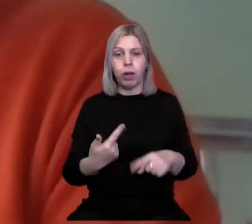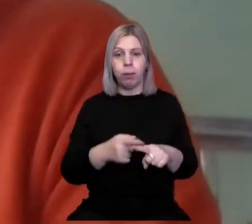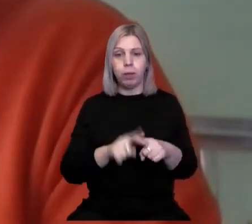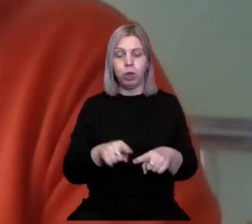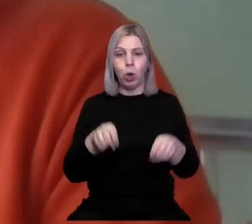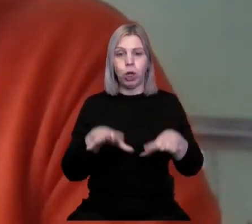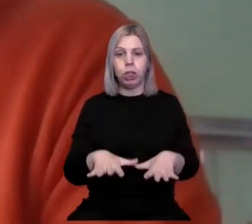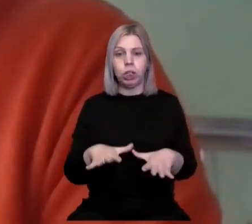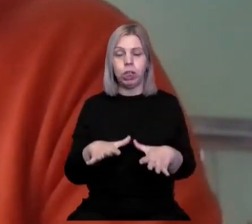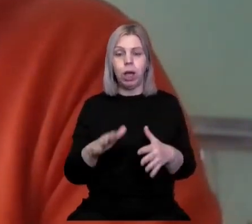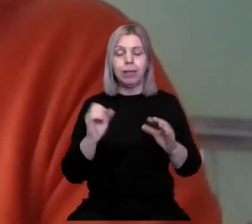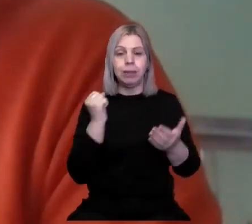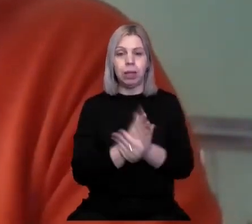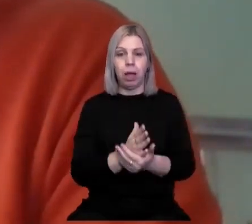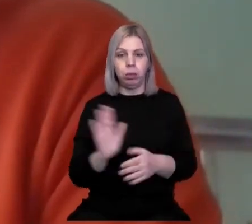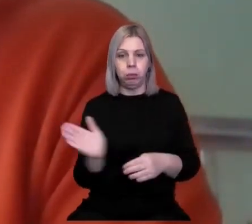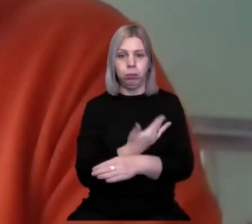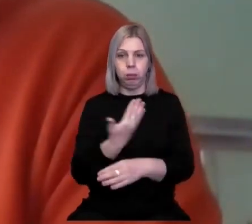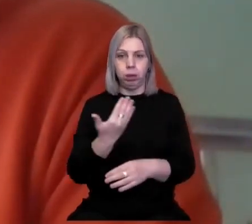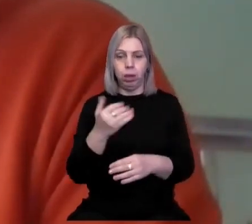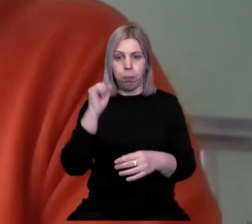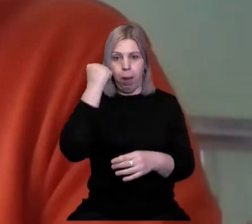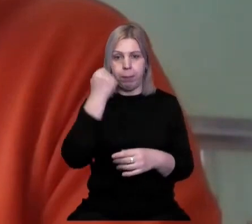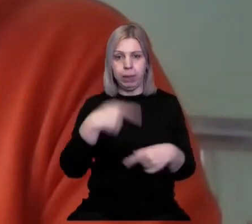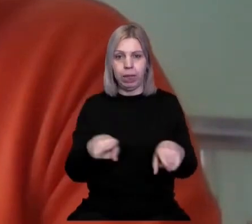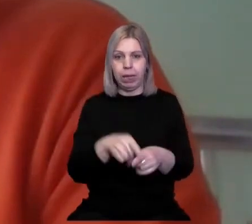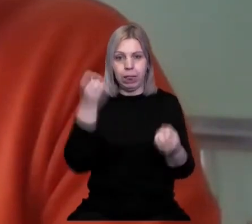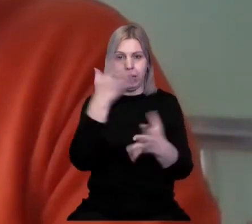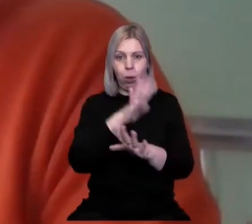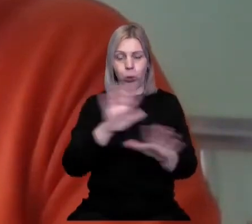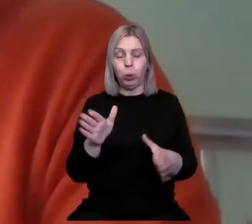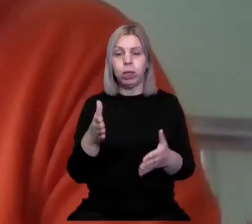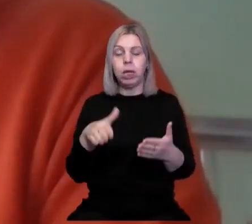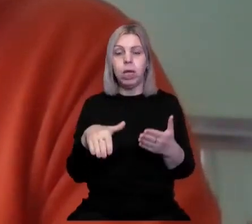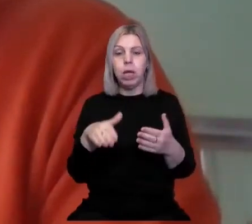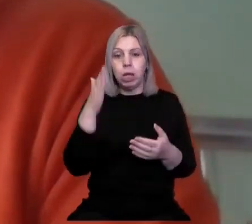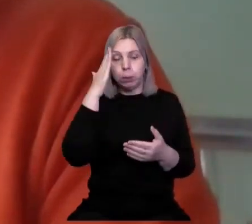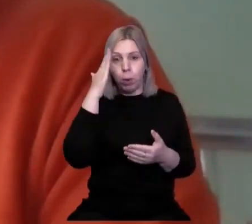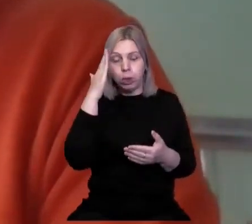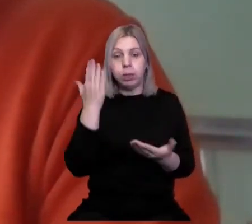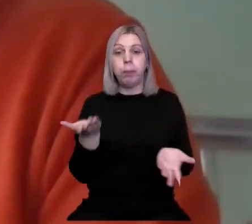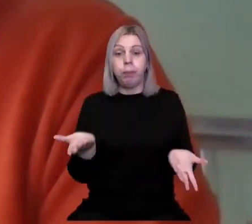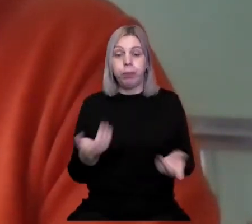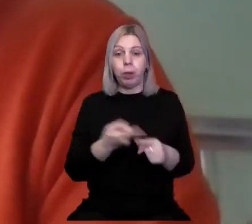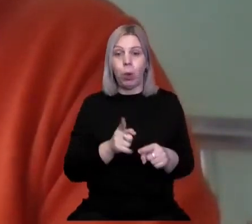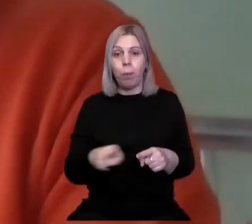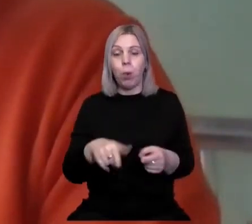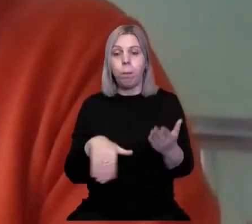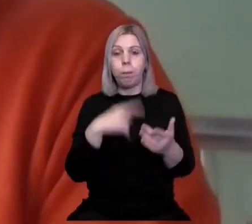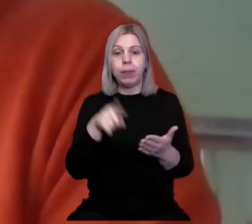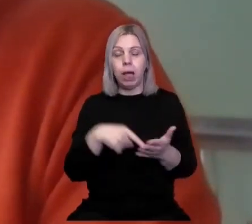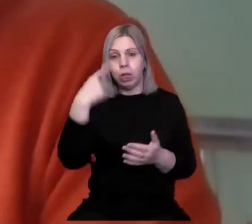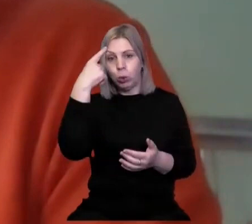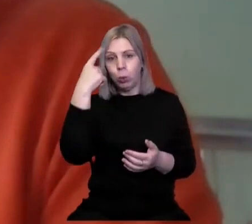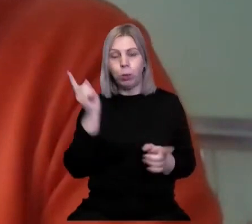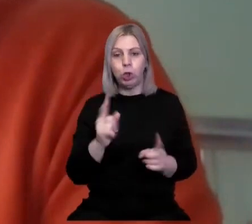цього рішення моментально знести пам'ятник і в такий некультурний спосіб. Тому питання, думаю,